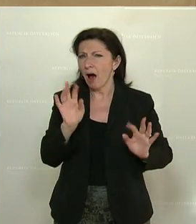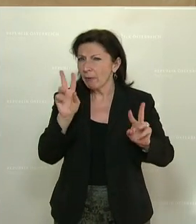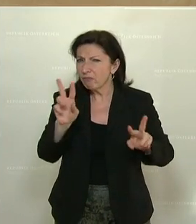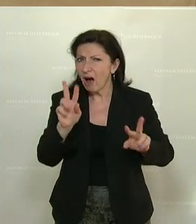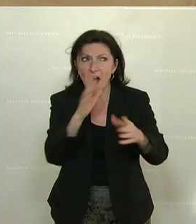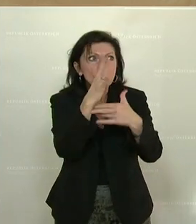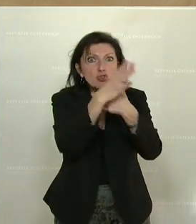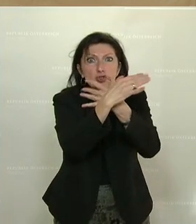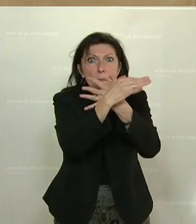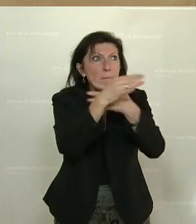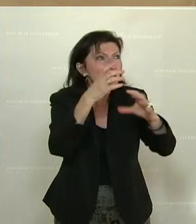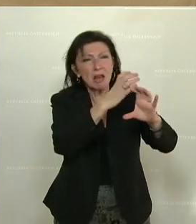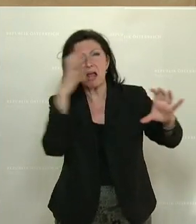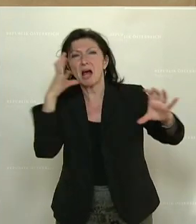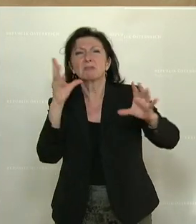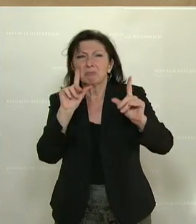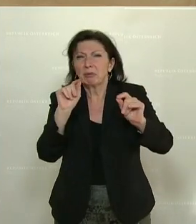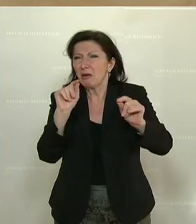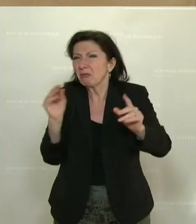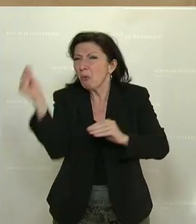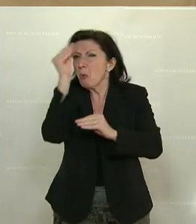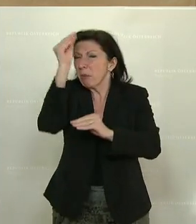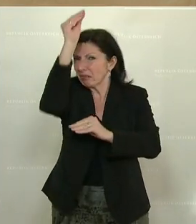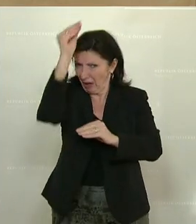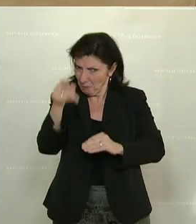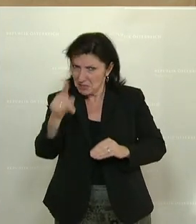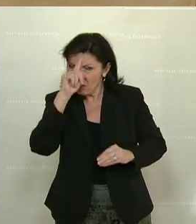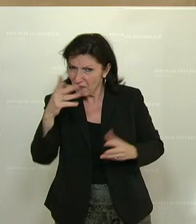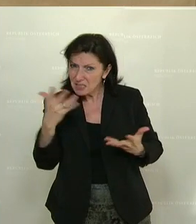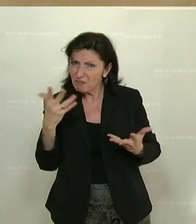der Kanonendonner. Den haben Sie natürlich da, aber wissen Sie, was Sie machen?